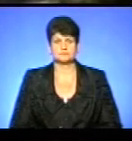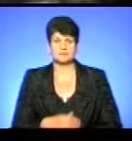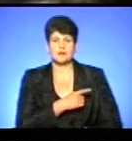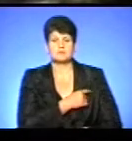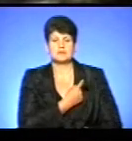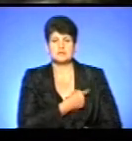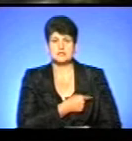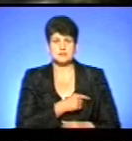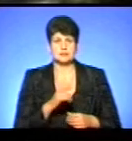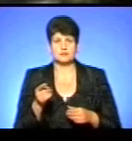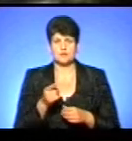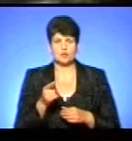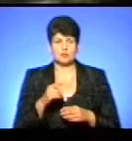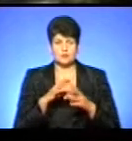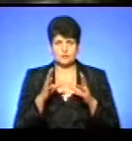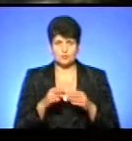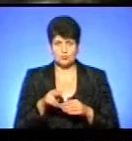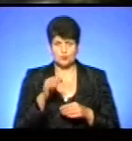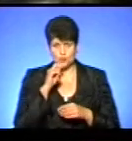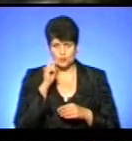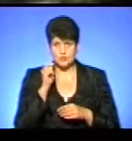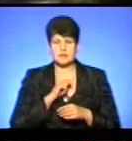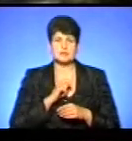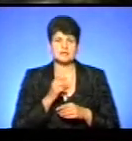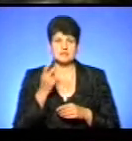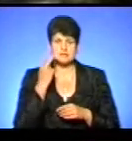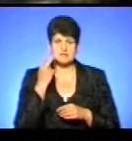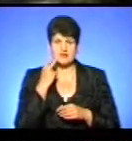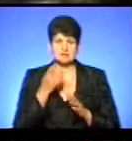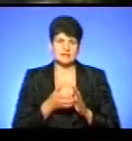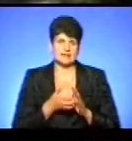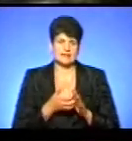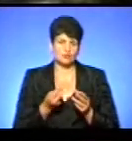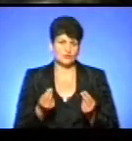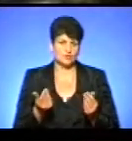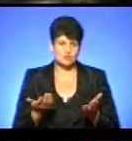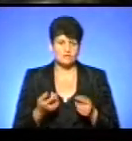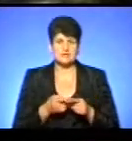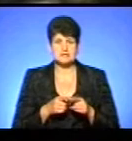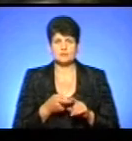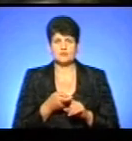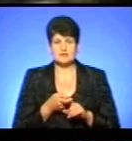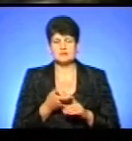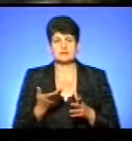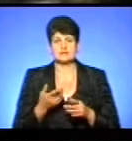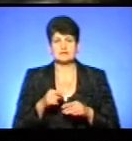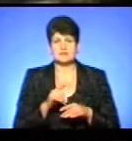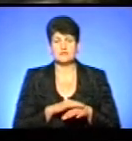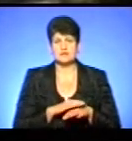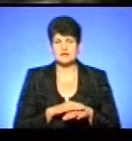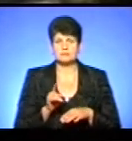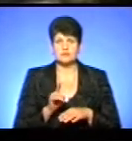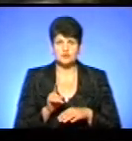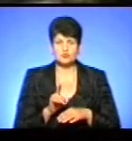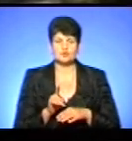Медицина і Тернополя, і в цілому по Україні, вона завжди недофінансована. І це пов'язано з рядом факторів, починаючи від того, що